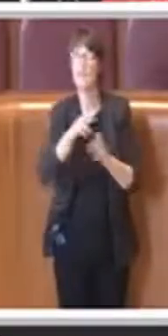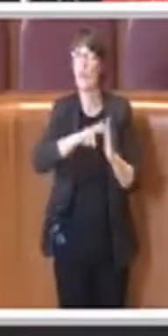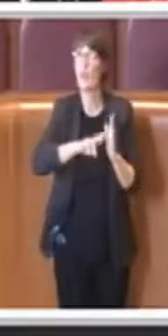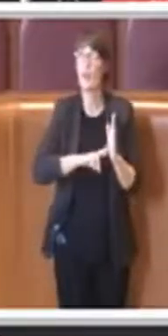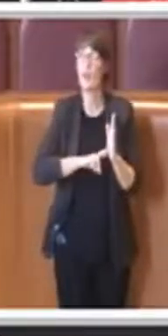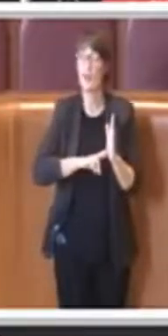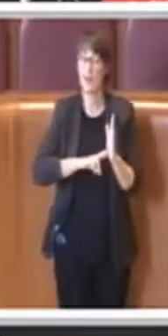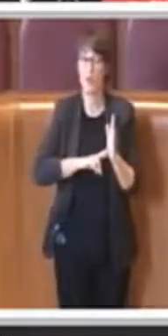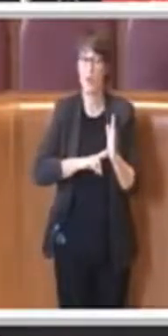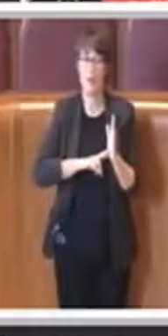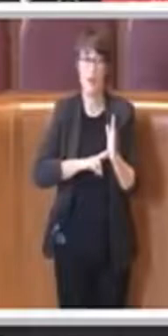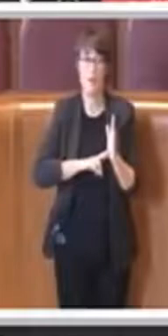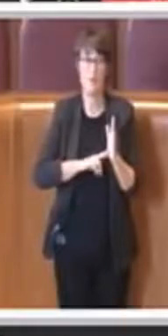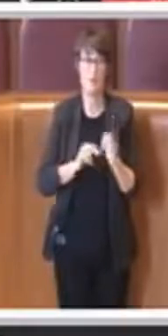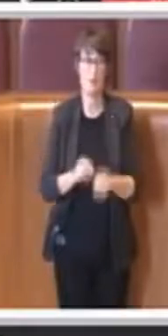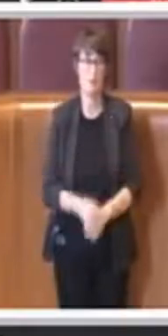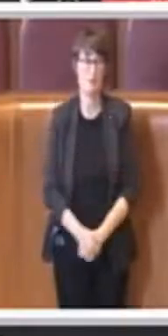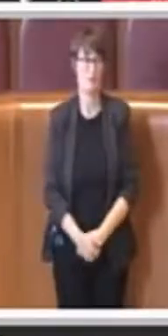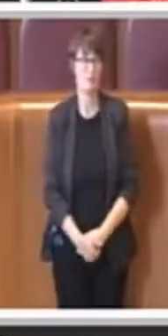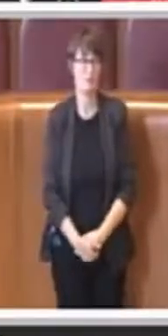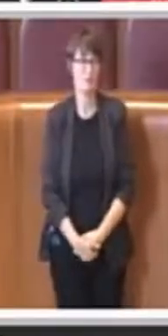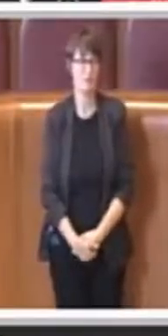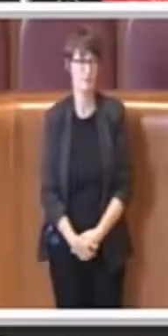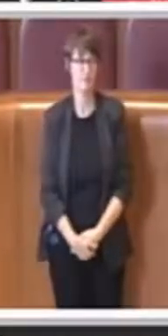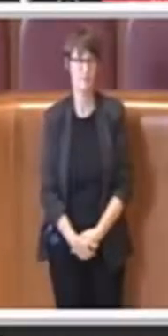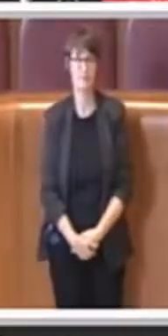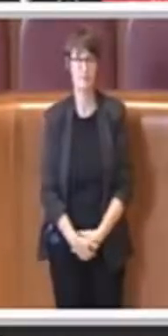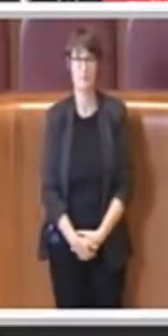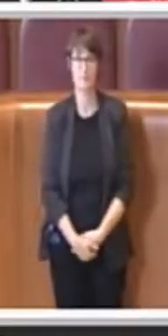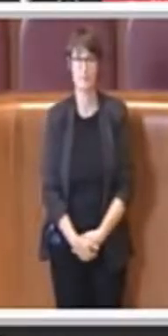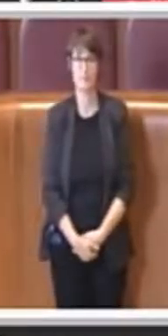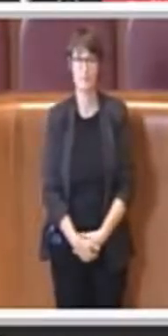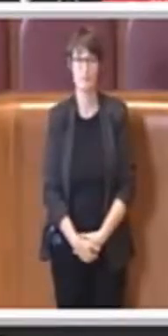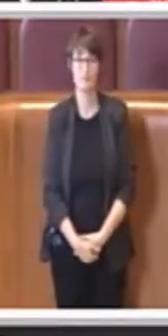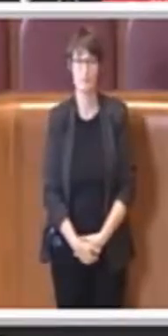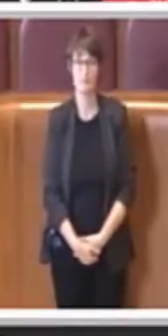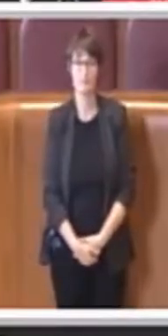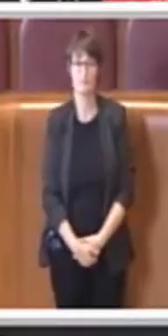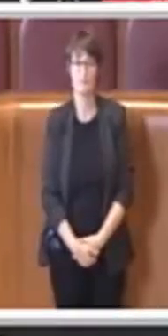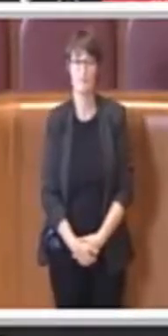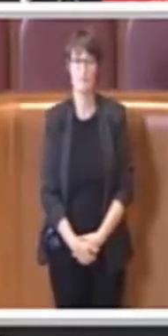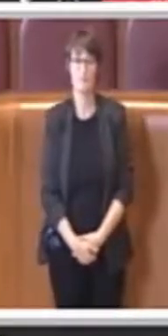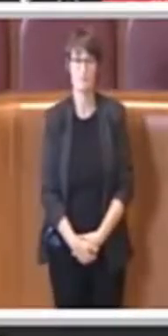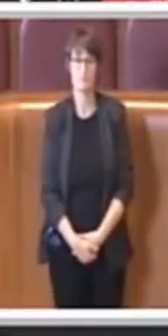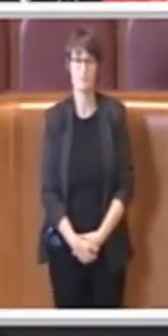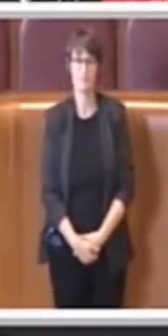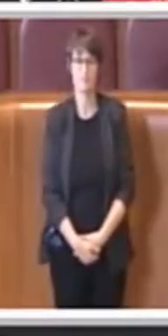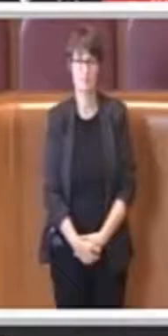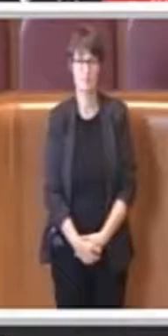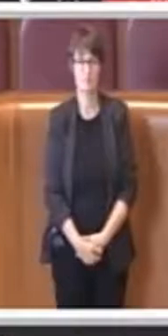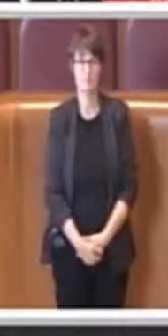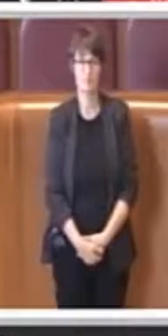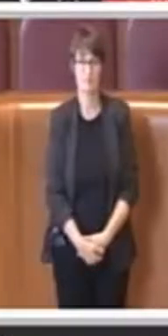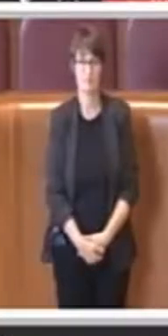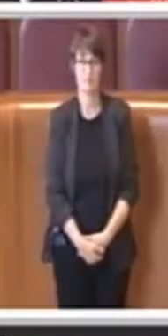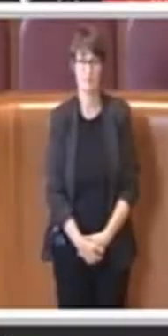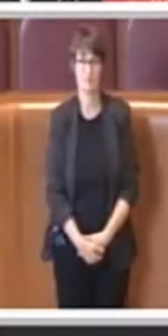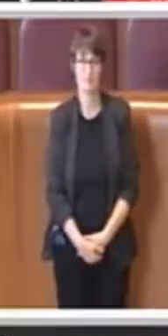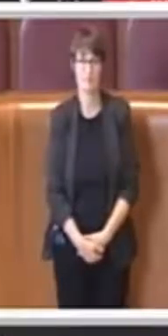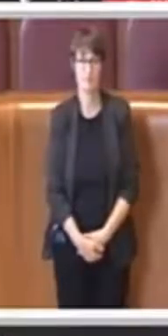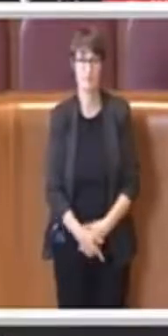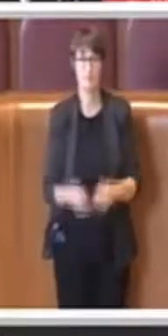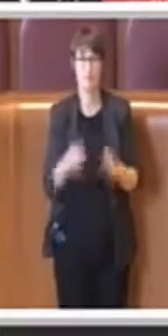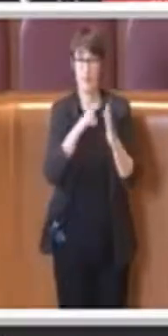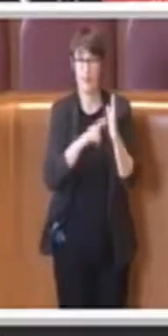avere una piena e chiara regolamentazione di